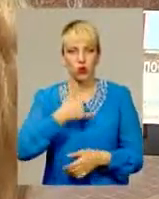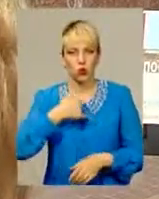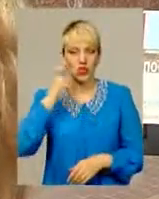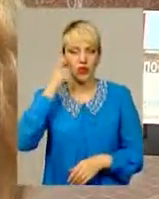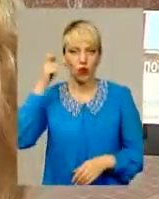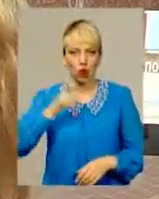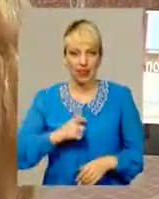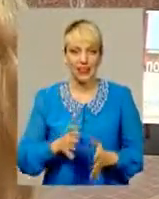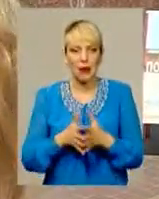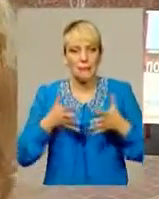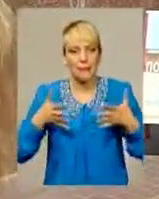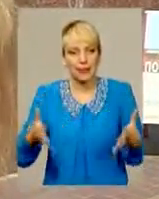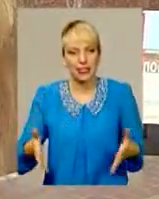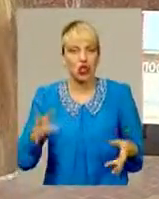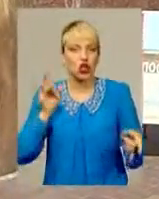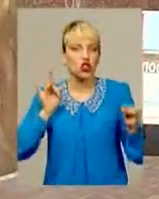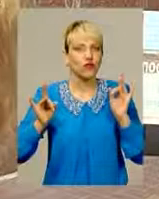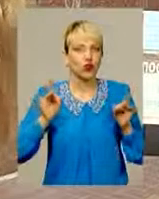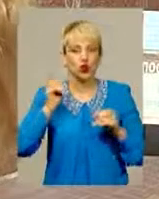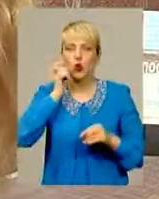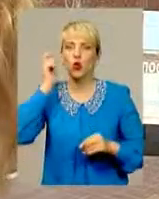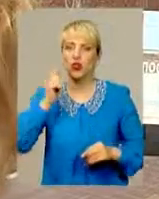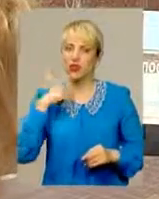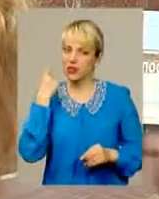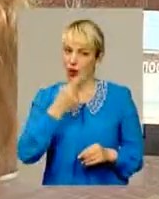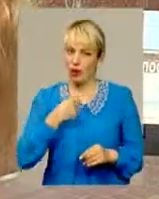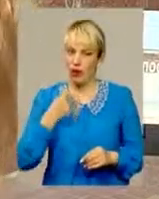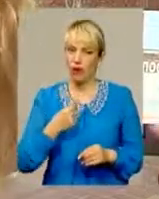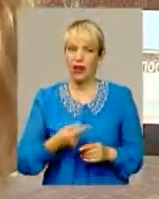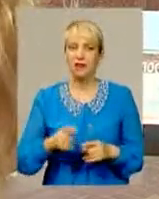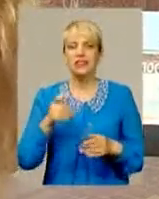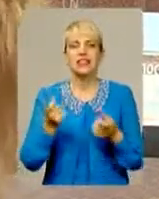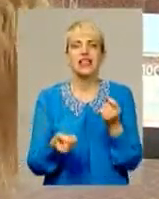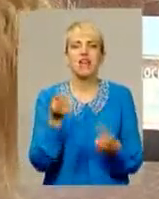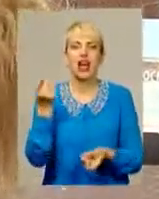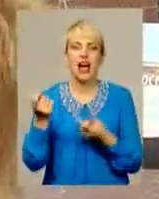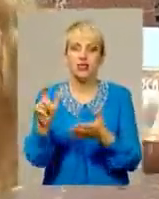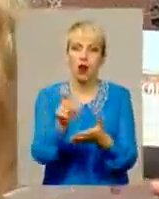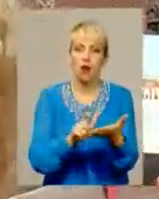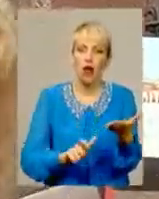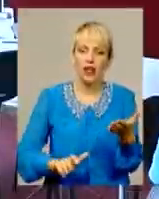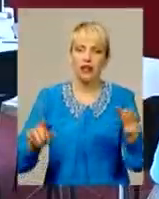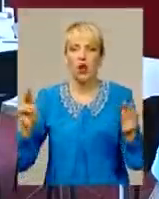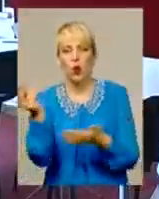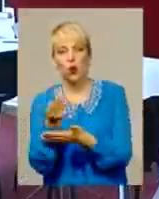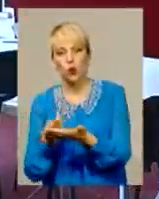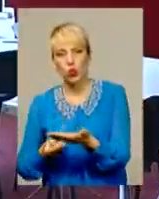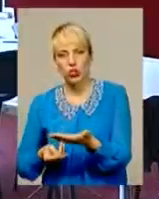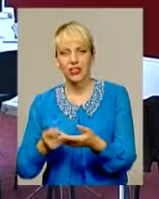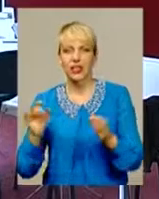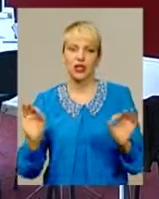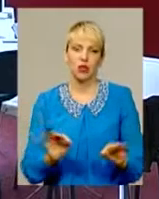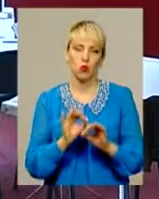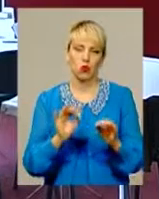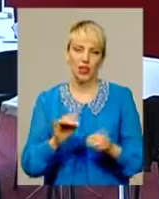більш звучить українська мова. З'являються поети, художники, музиканти. Я впевнений, що нам під